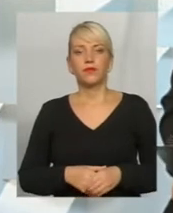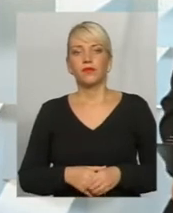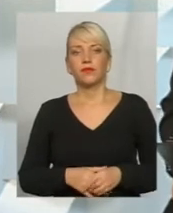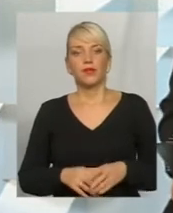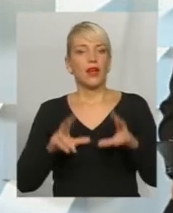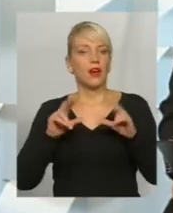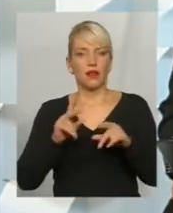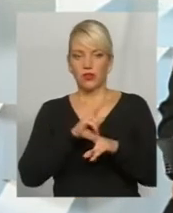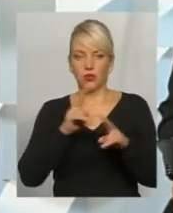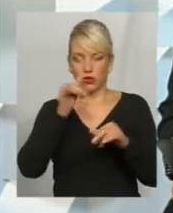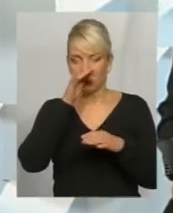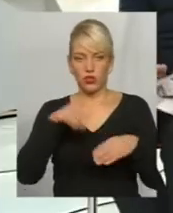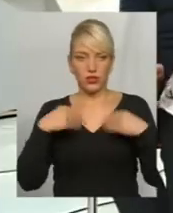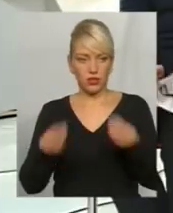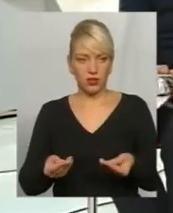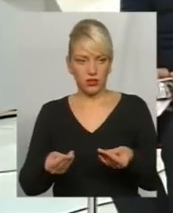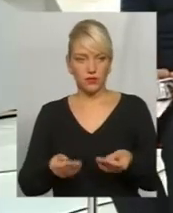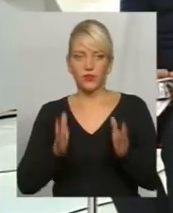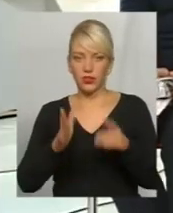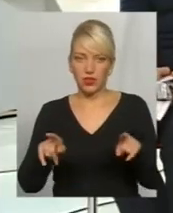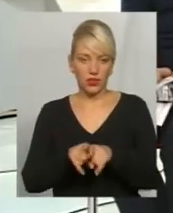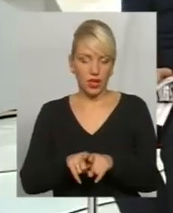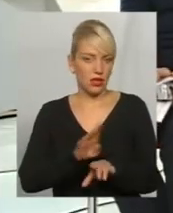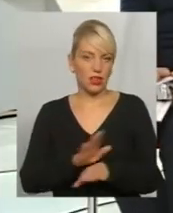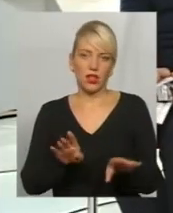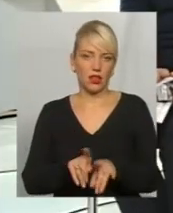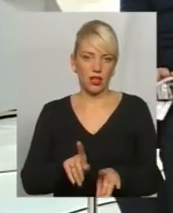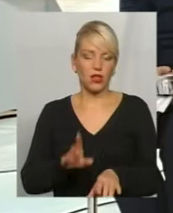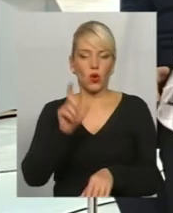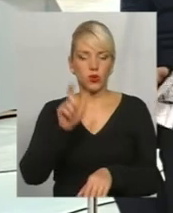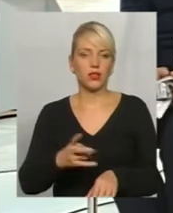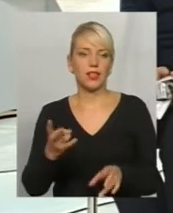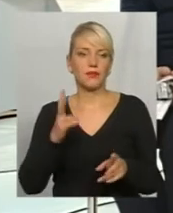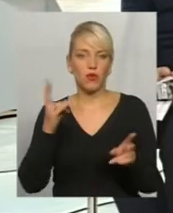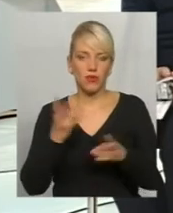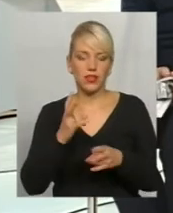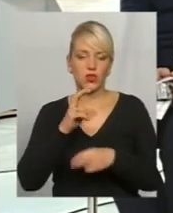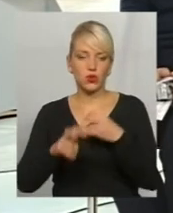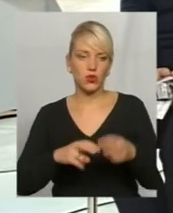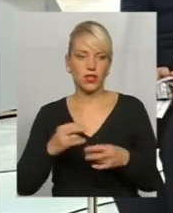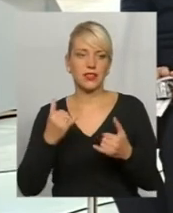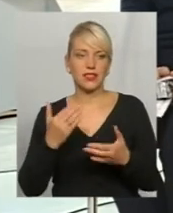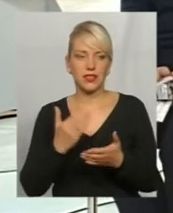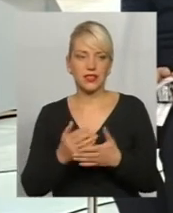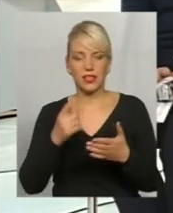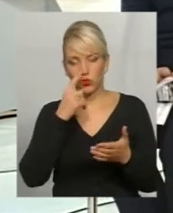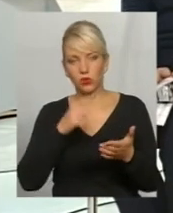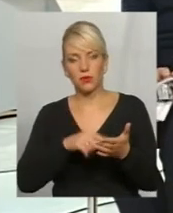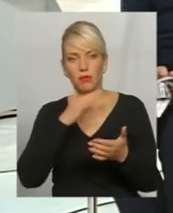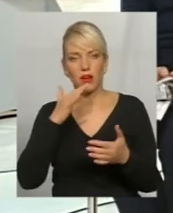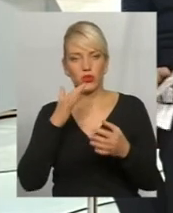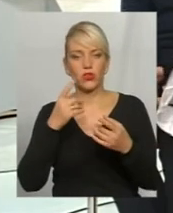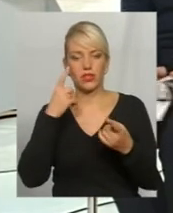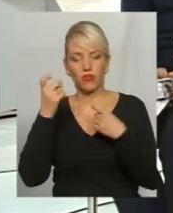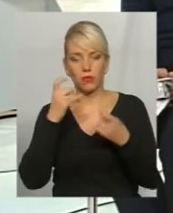Гарантії ніхто не може дати. Тільки так і не так. Людина все рівно повинна шукати. Зараз є доступно багато інформацій в